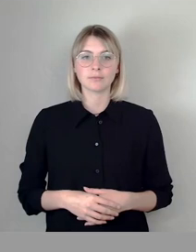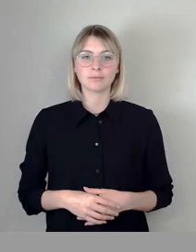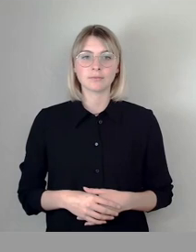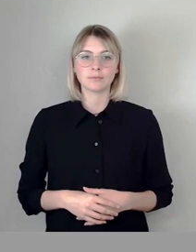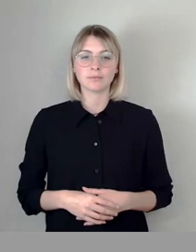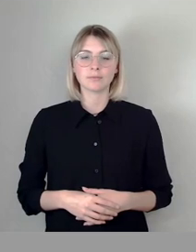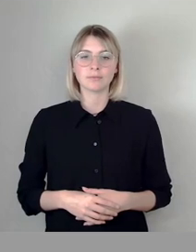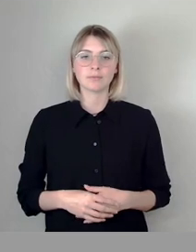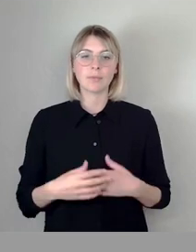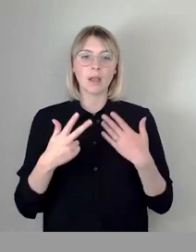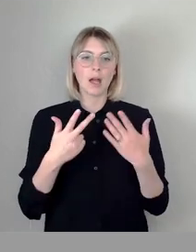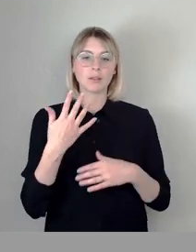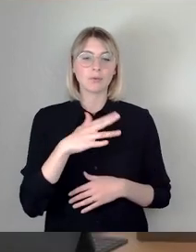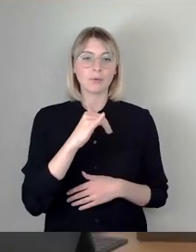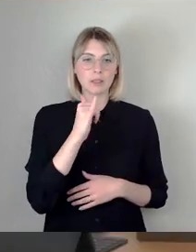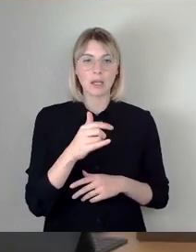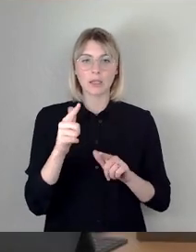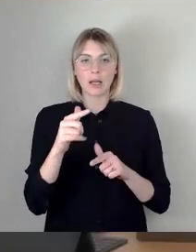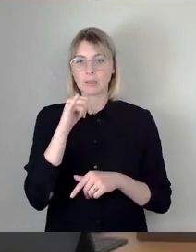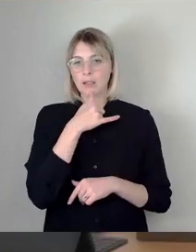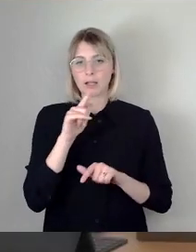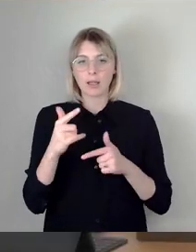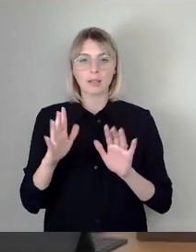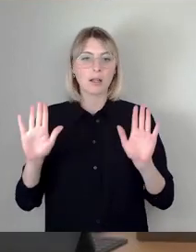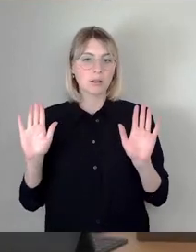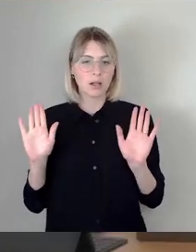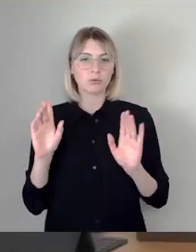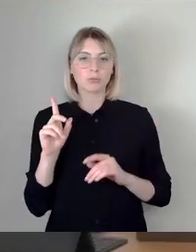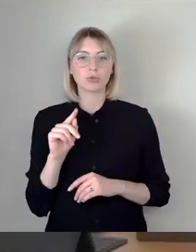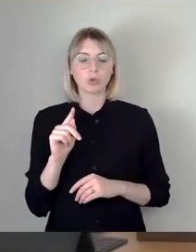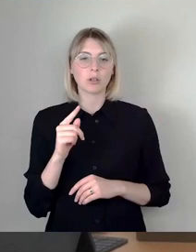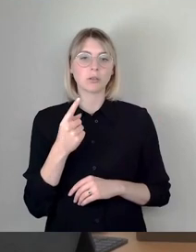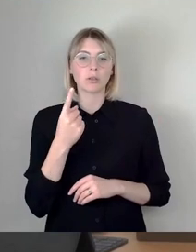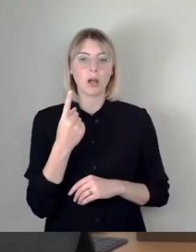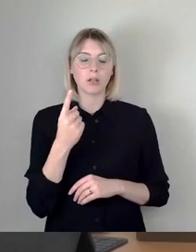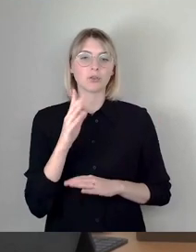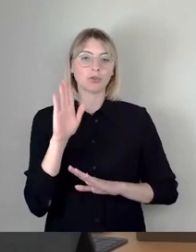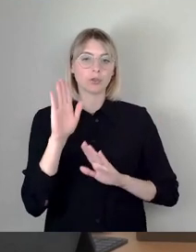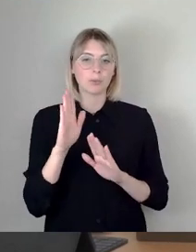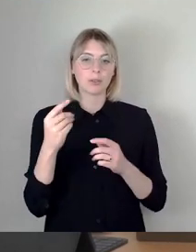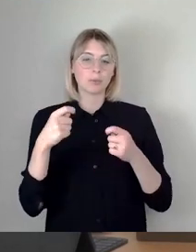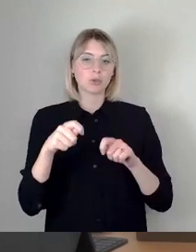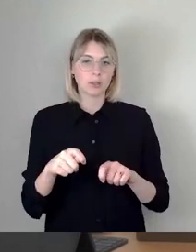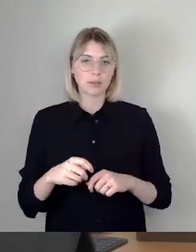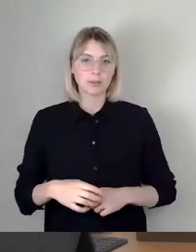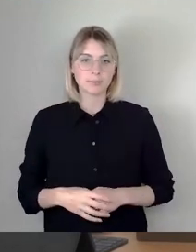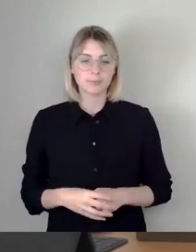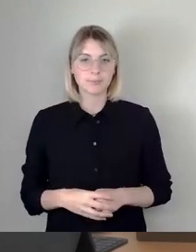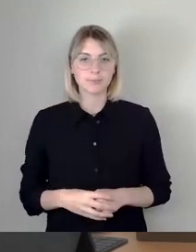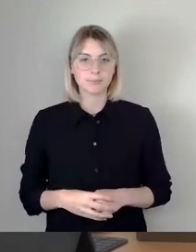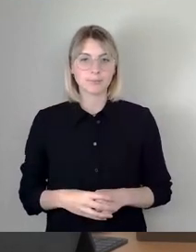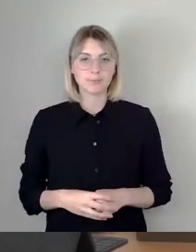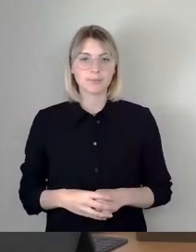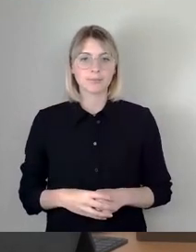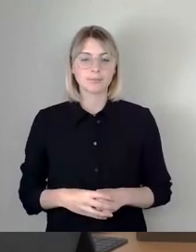58 Ja-Stimmen, keine Nein, keine Enthaltung, damit einstimmig beschlossen. Nach 22 kommt